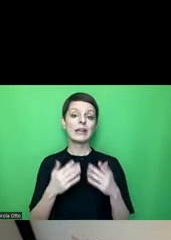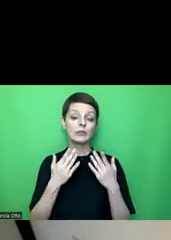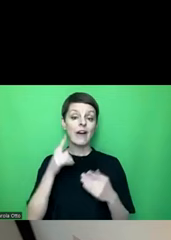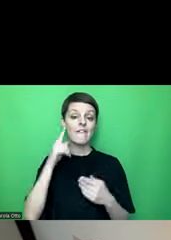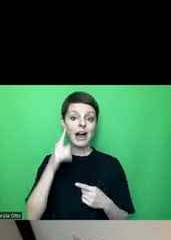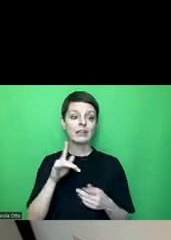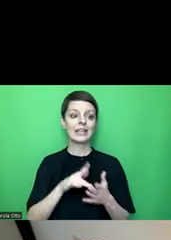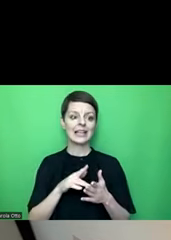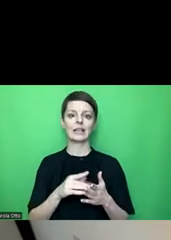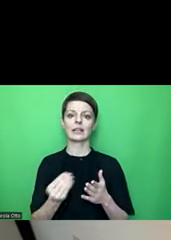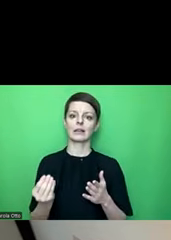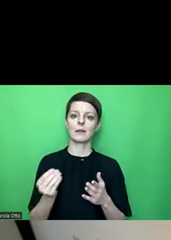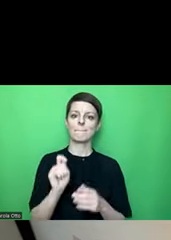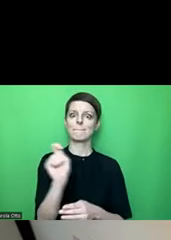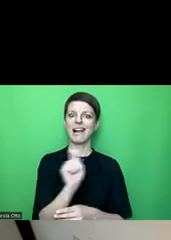Tabelle markiert habe.